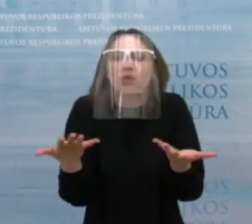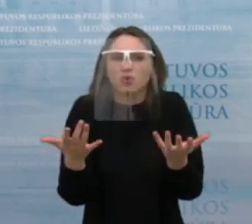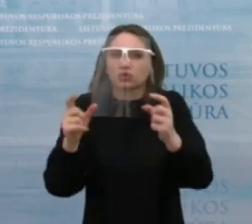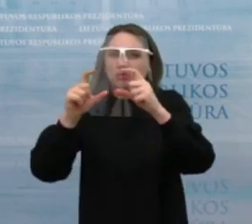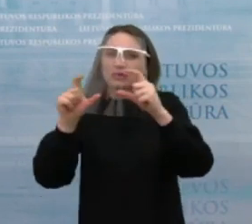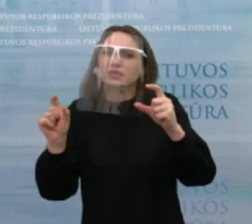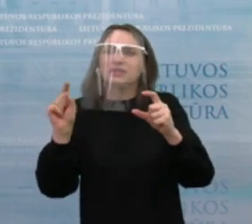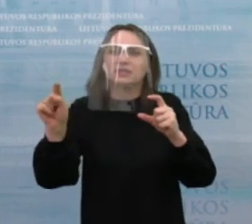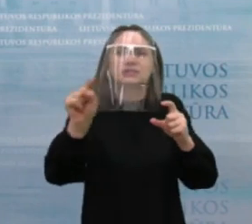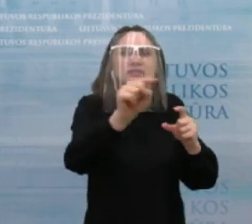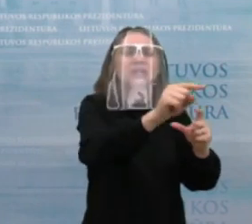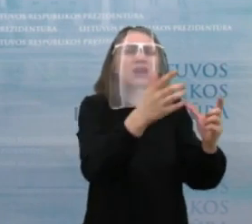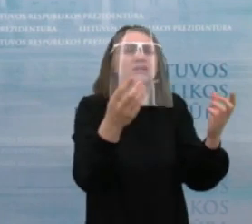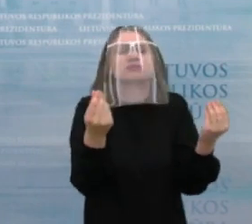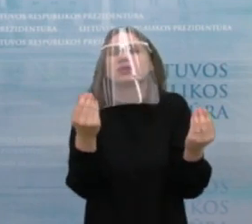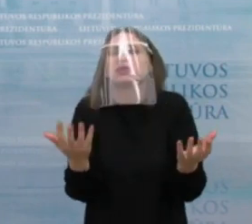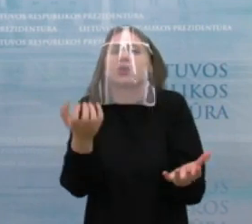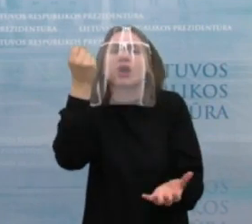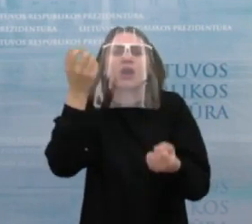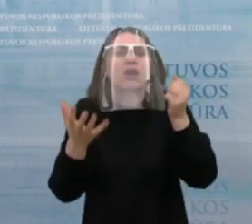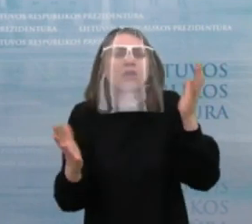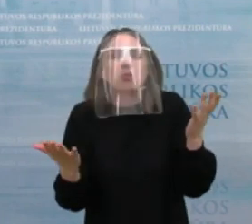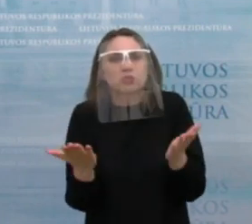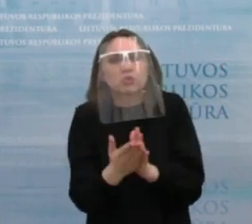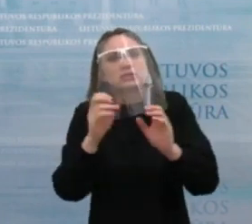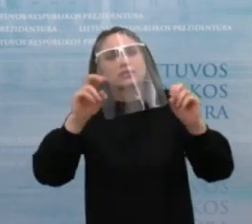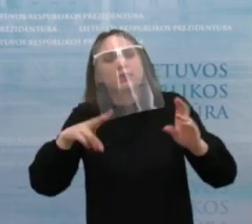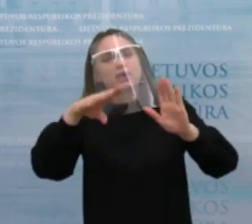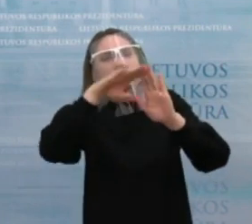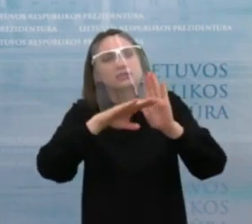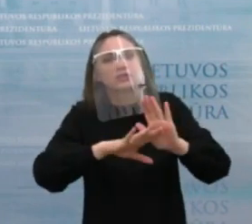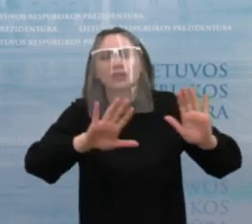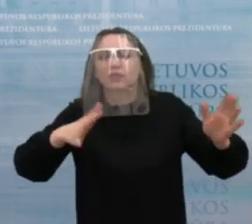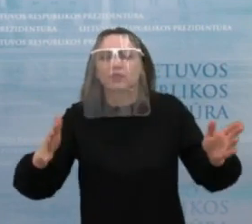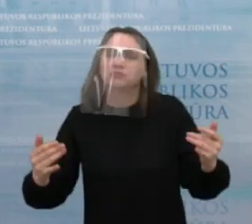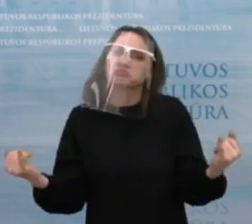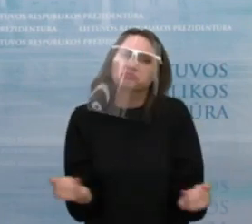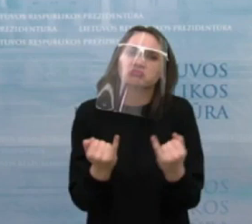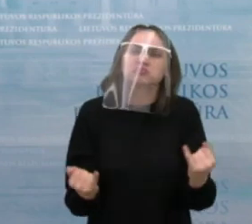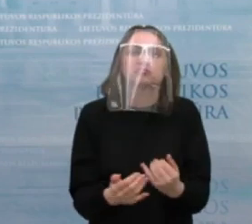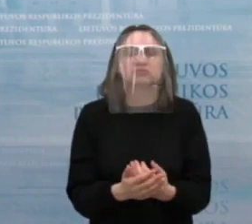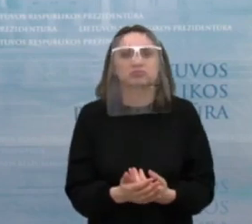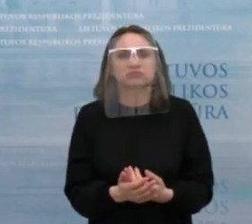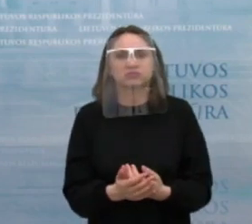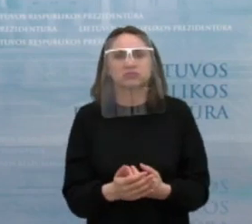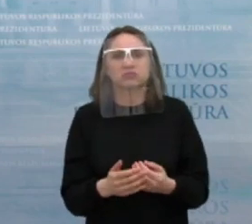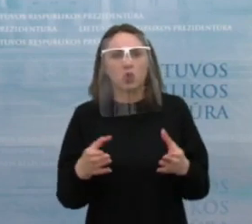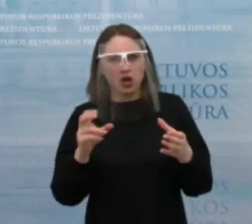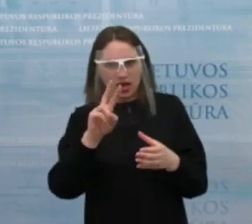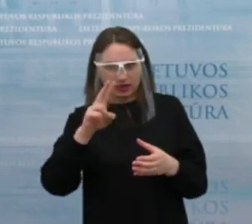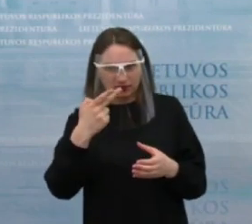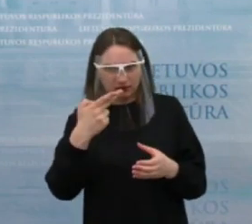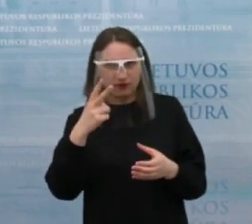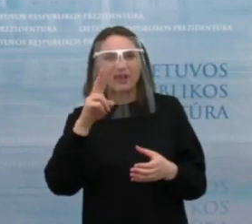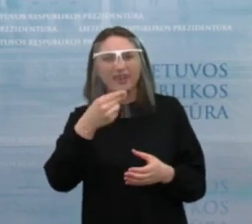bus tos lėšas maždaug skiriamas, kokiosios kriterijus turės atitikti, kaip ta atranka bus vykdama ar jos pačios kreipsis? Dėkui.